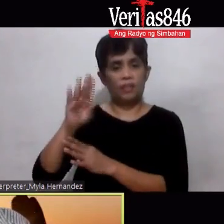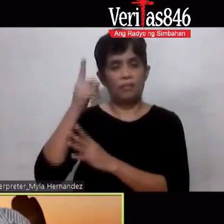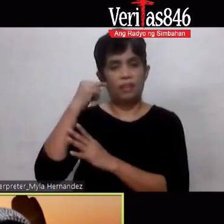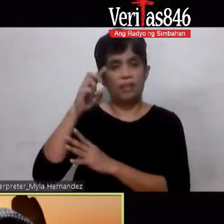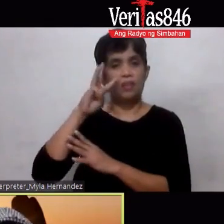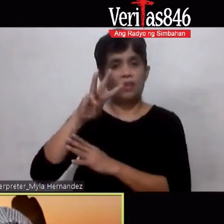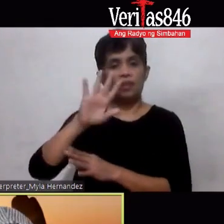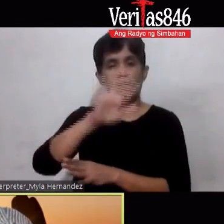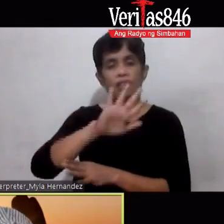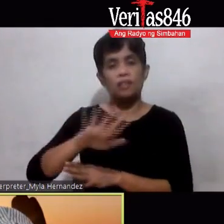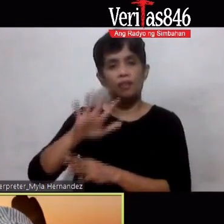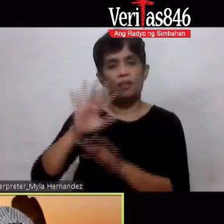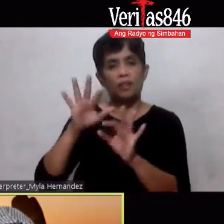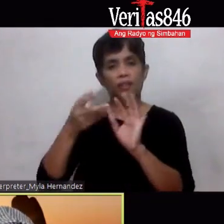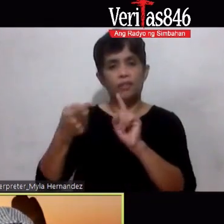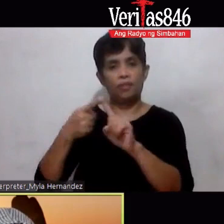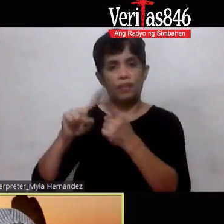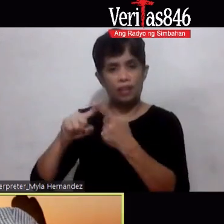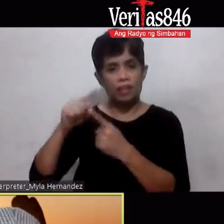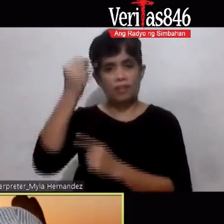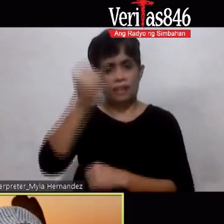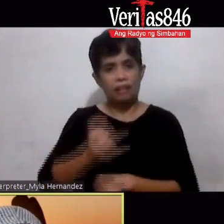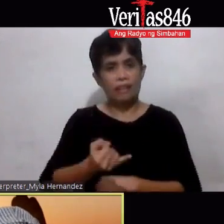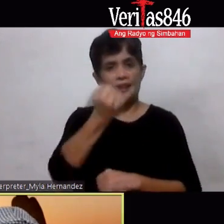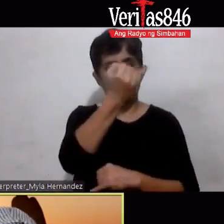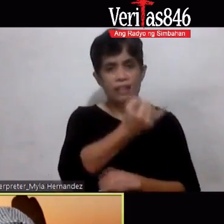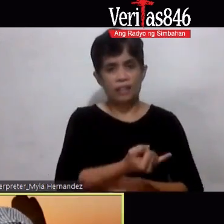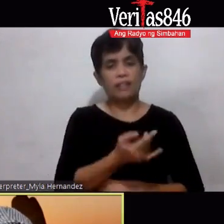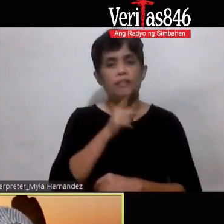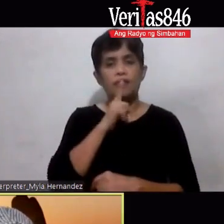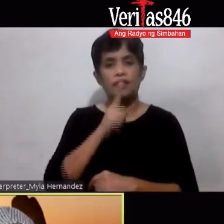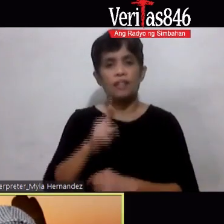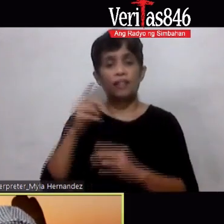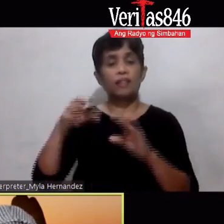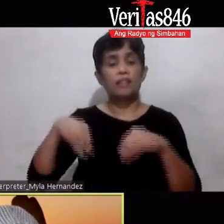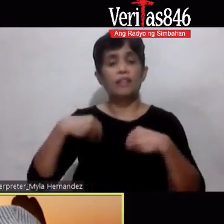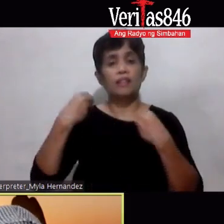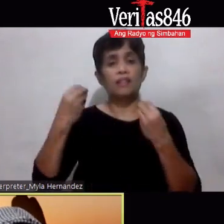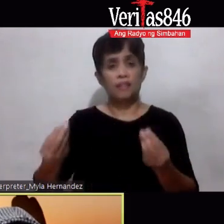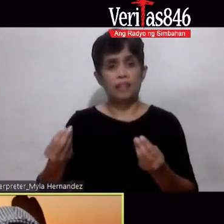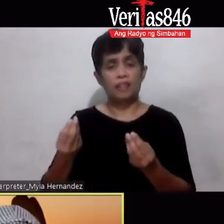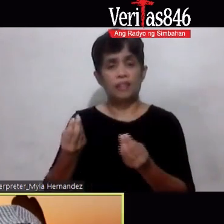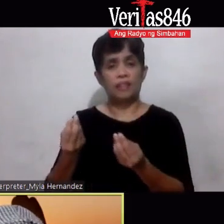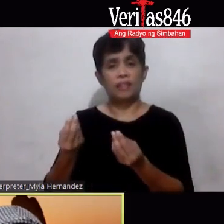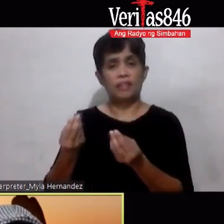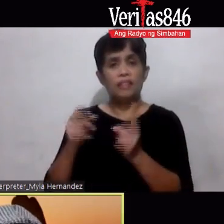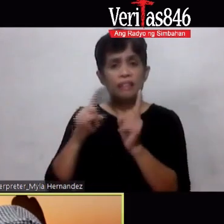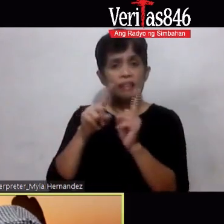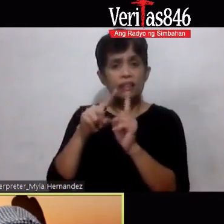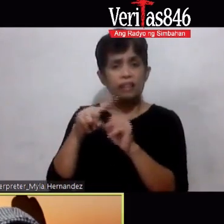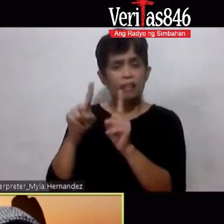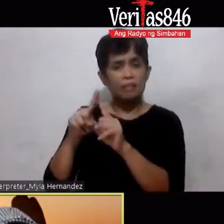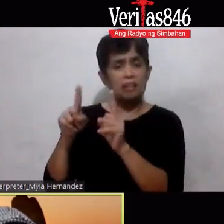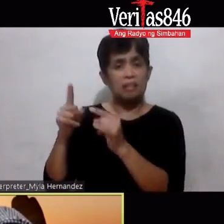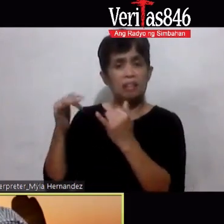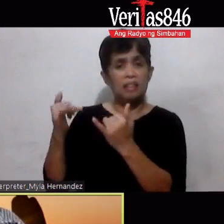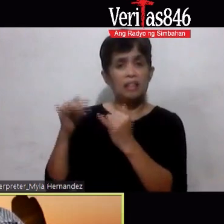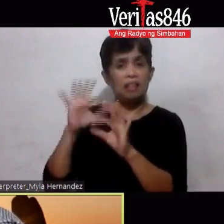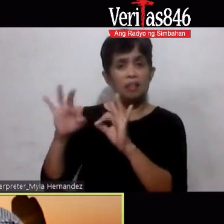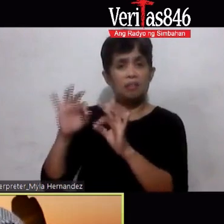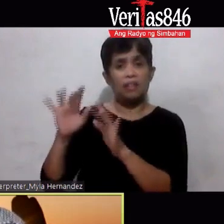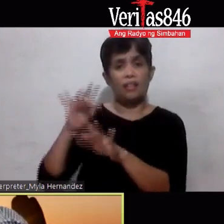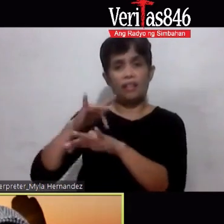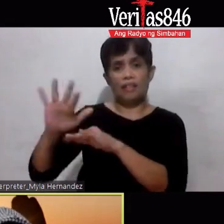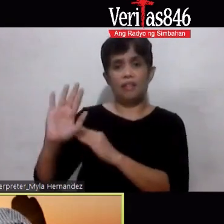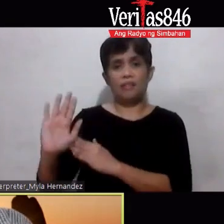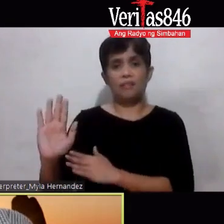mga kaibigan At maanyayahan nyo din sila Na talaga po Nagbibigay ng medyo Iba yung Iba yung Iba yung aura natin Pala pag maaga tayong